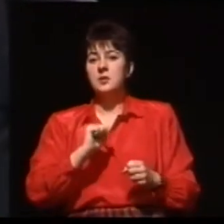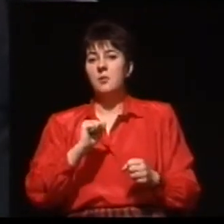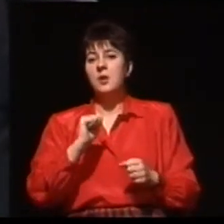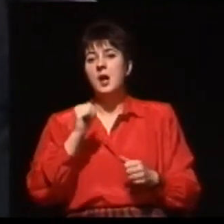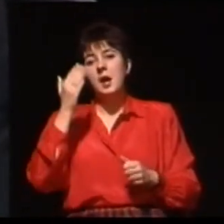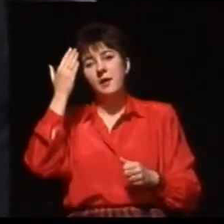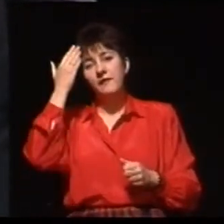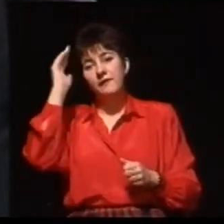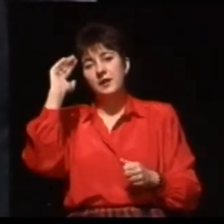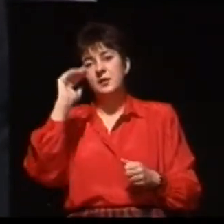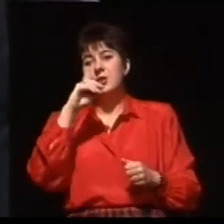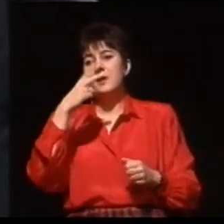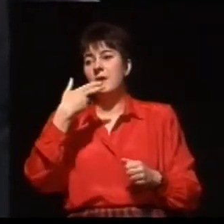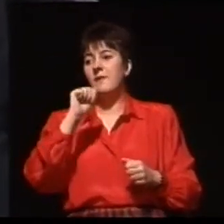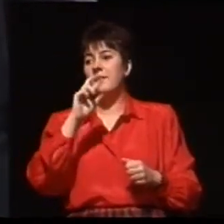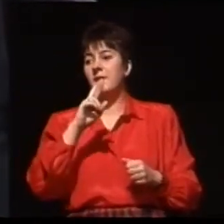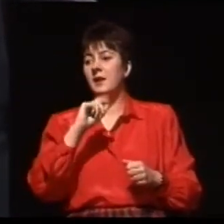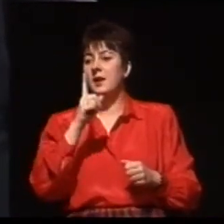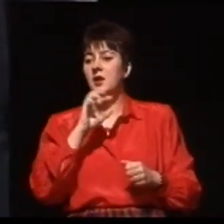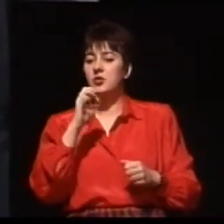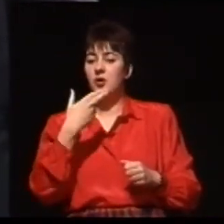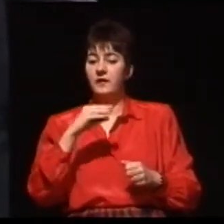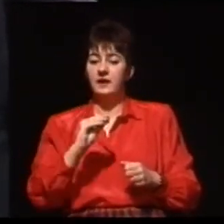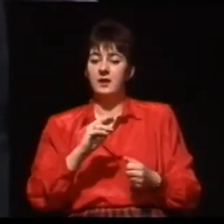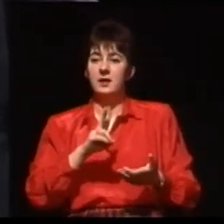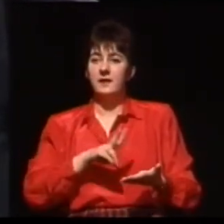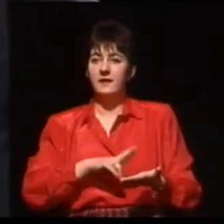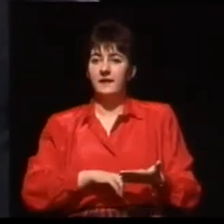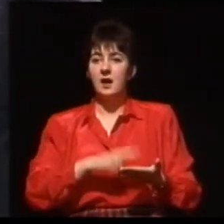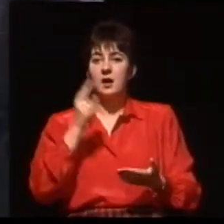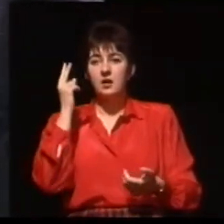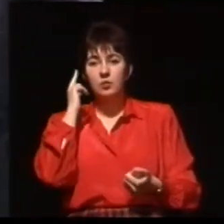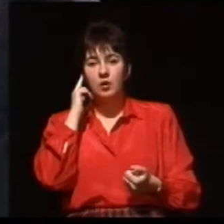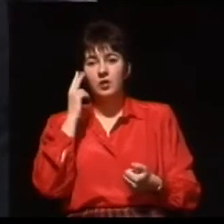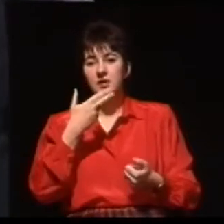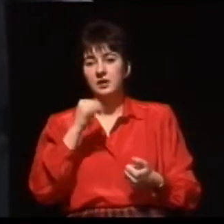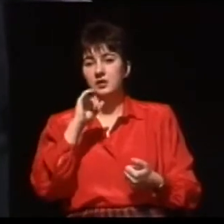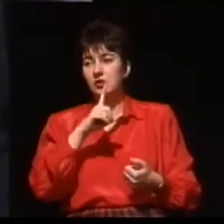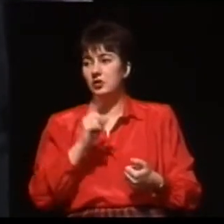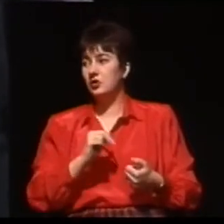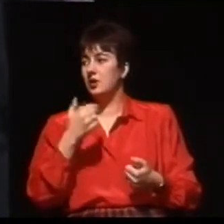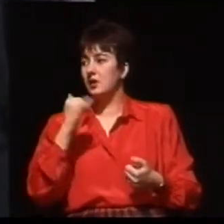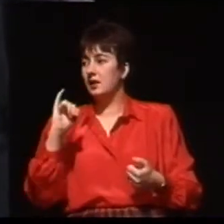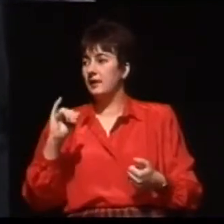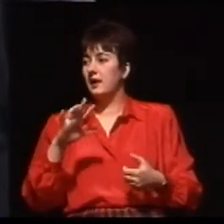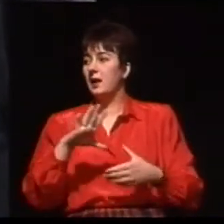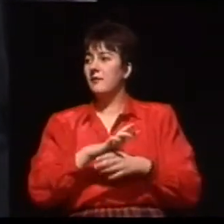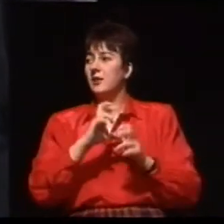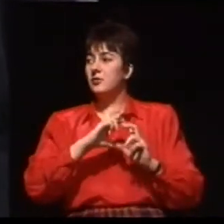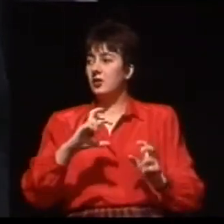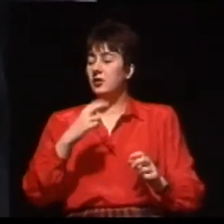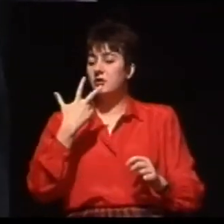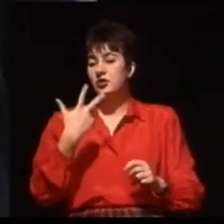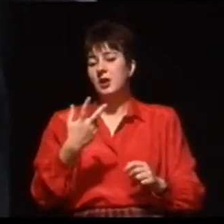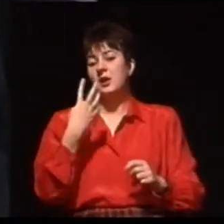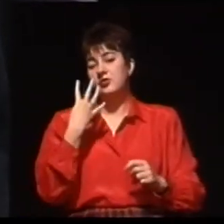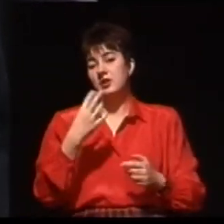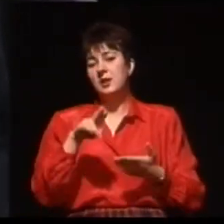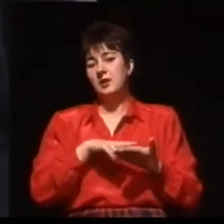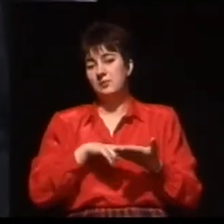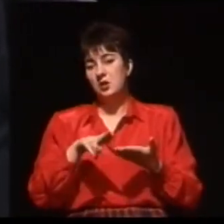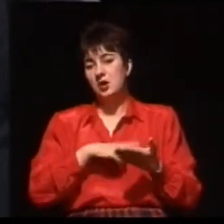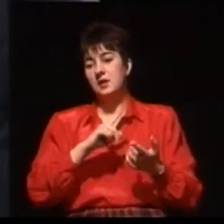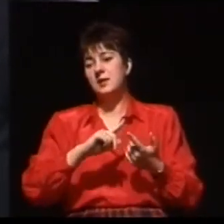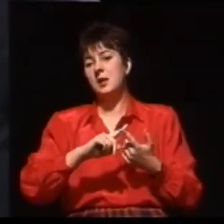z tej grupy możemy wyodrębnić w ciągu 3-4 miesięcy po urodzeniu osoby, które mają rzeczywiście posiedzenia